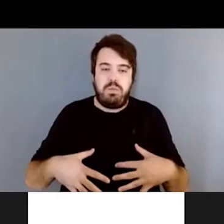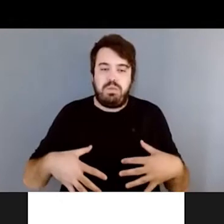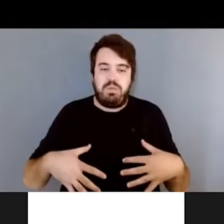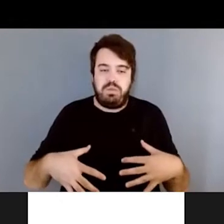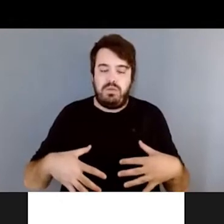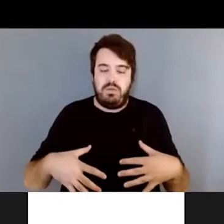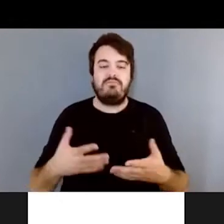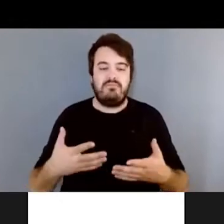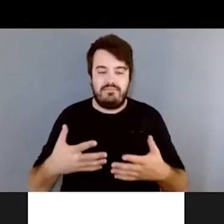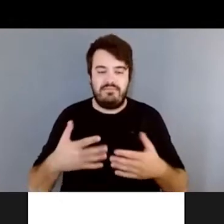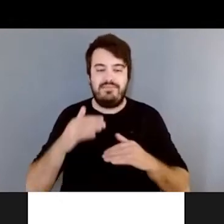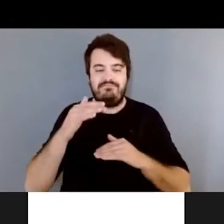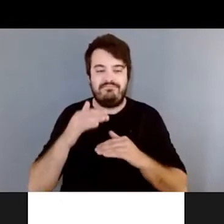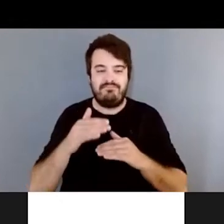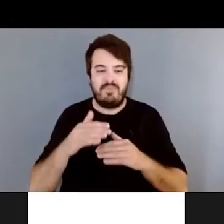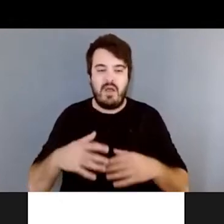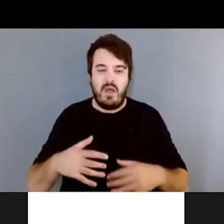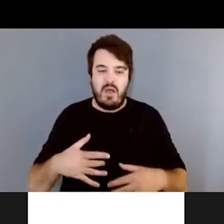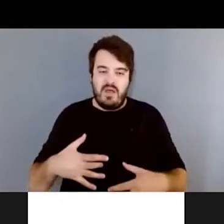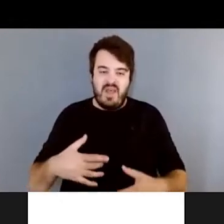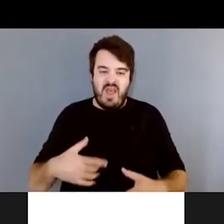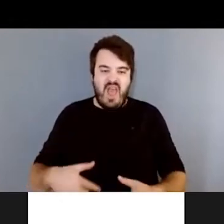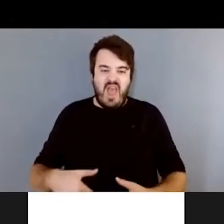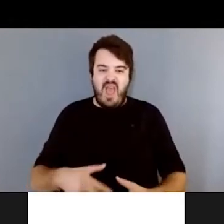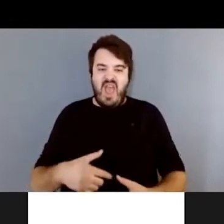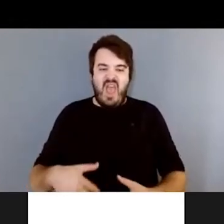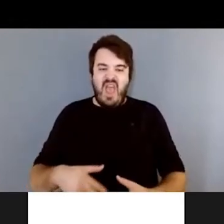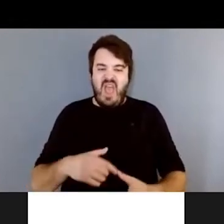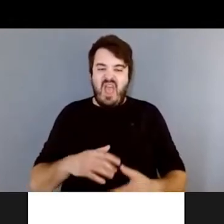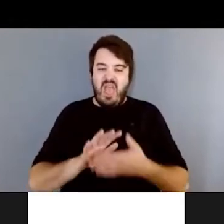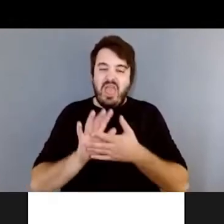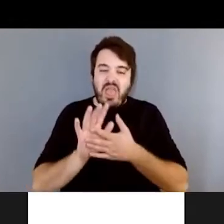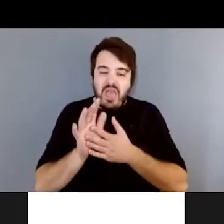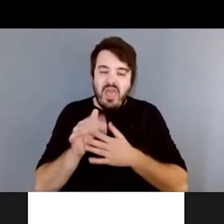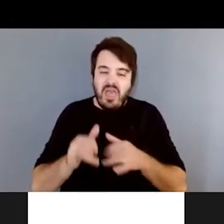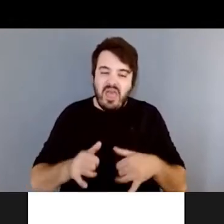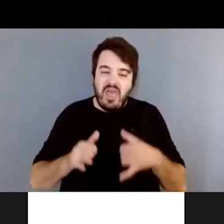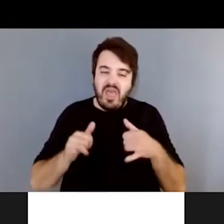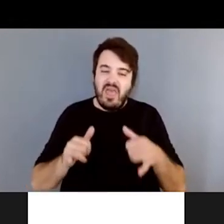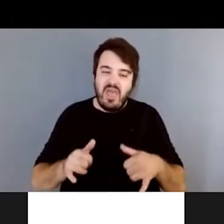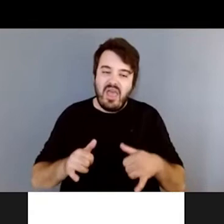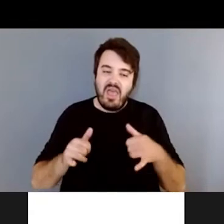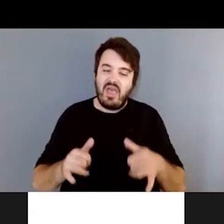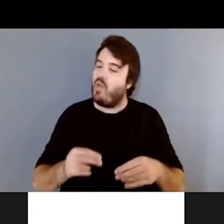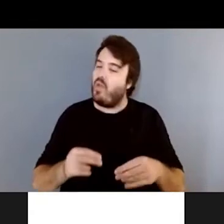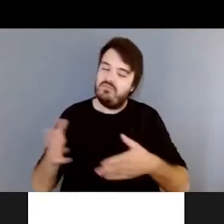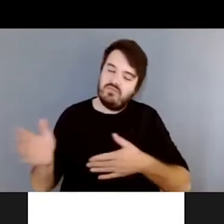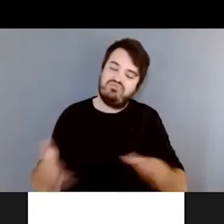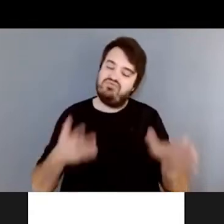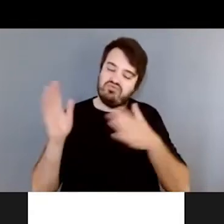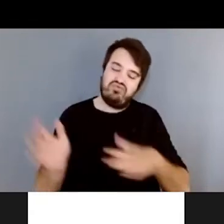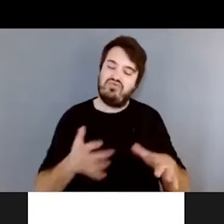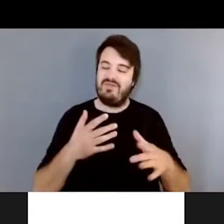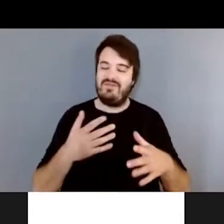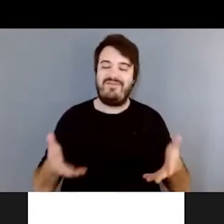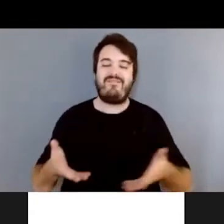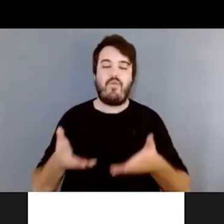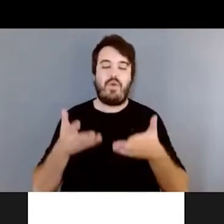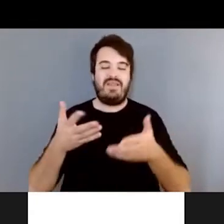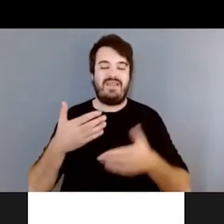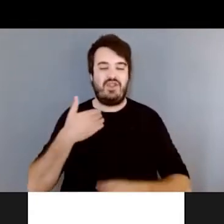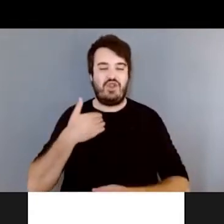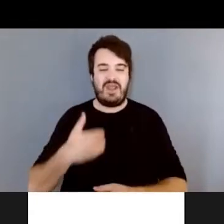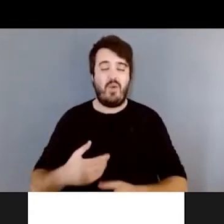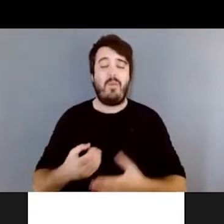à réduire les ballonnements de ventre, à faciliter la digestion. Donc, le thym, toutes les plantes qu'on a vues, le